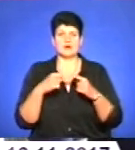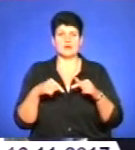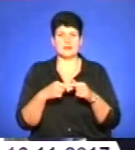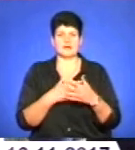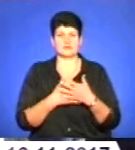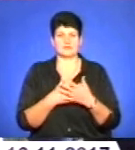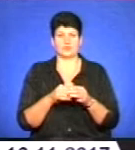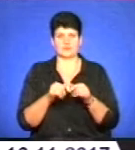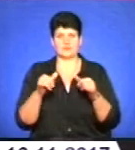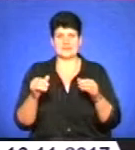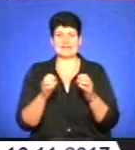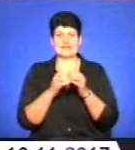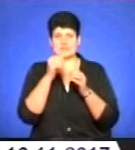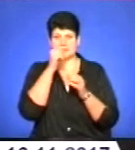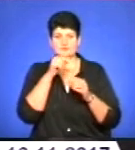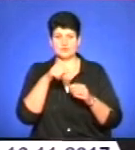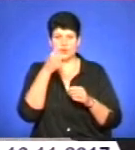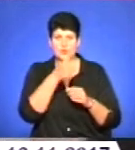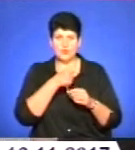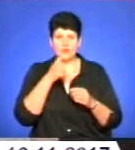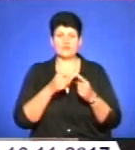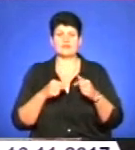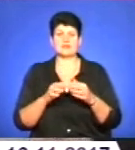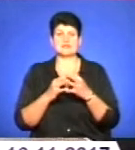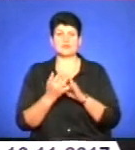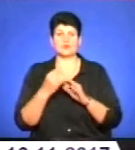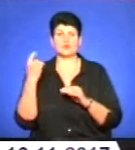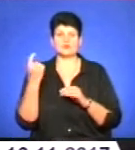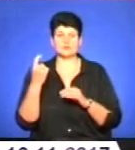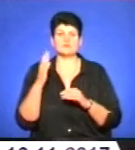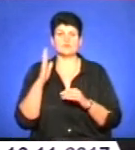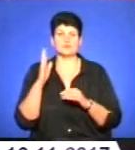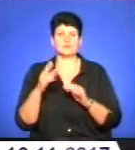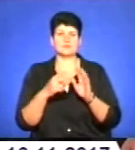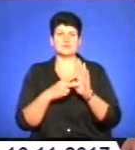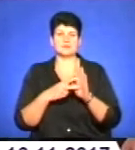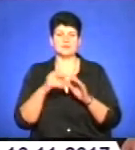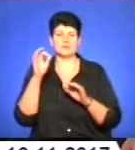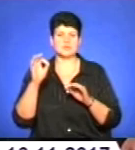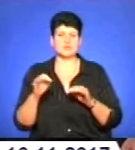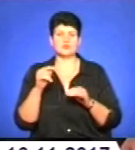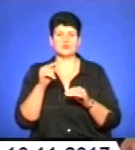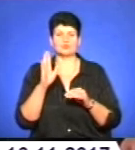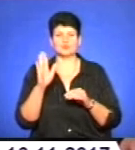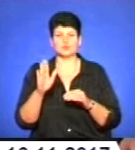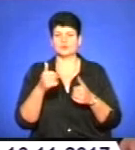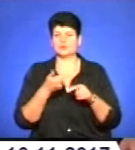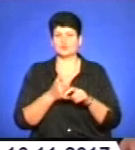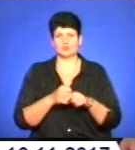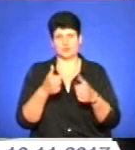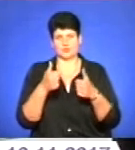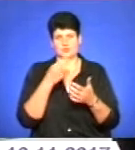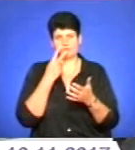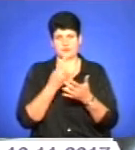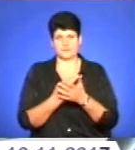розвивається. За 10 місяців цього року у сфері сільського господарства перерість 7 відсотків, що, за його словами, є дуже хорошим показником.